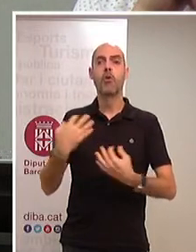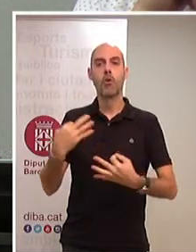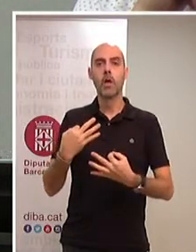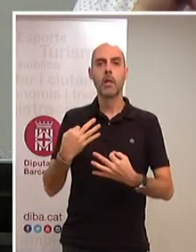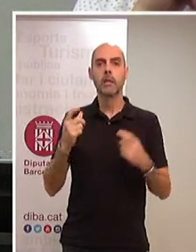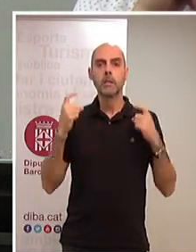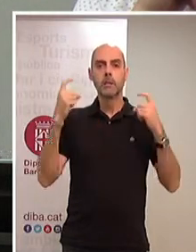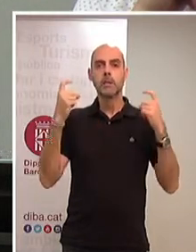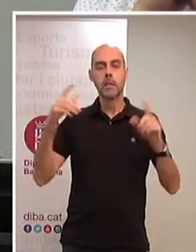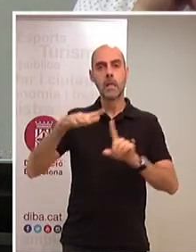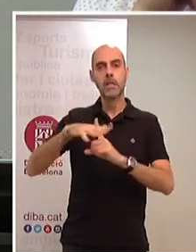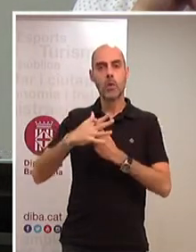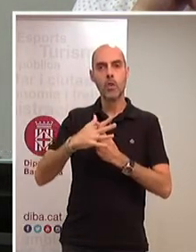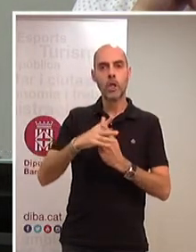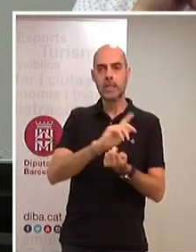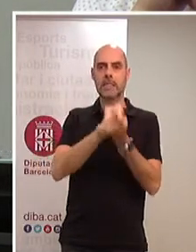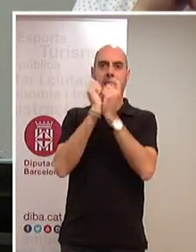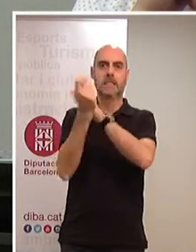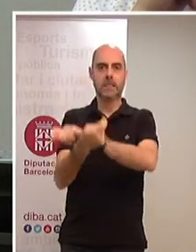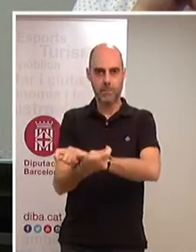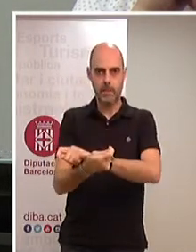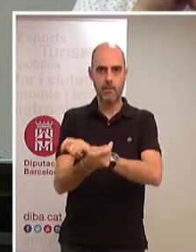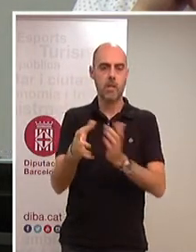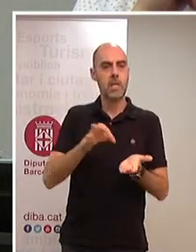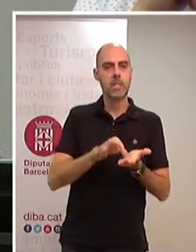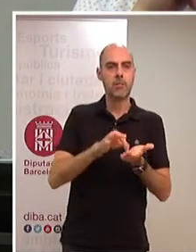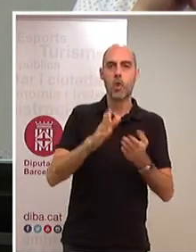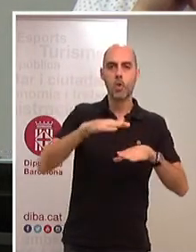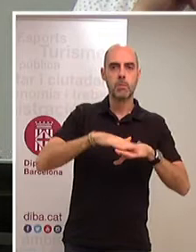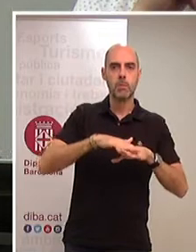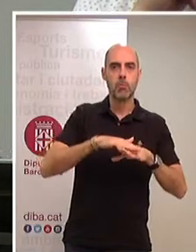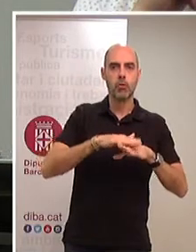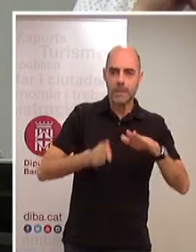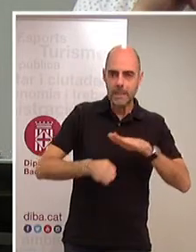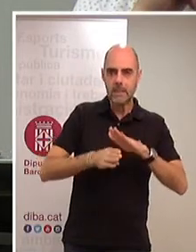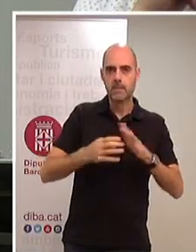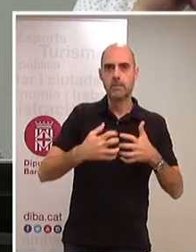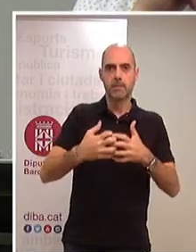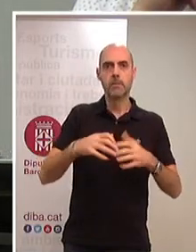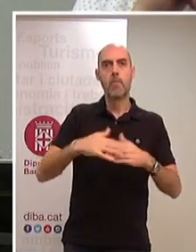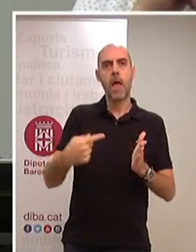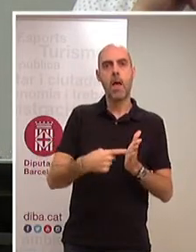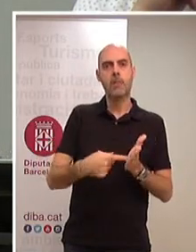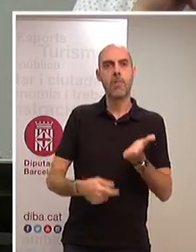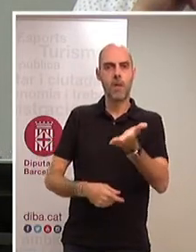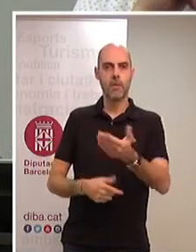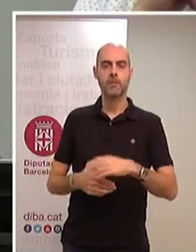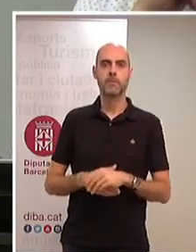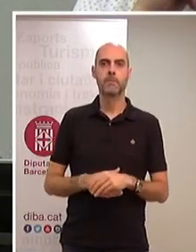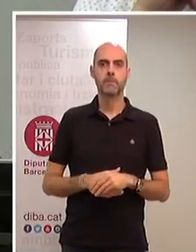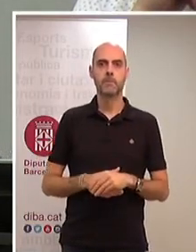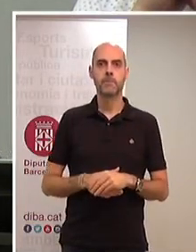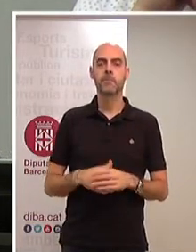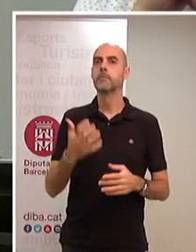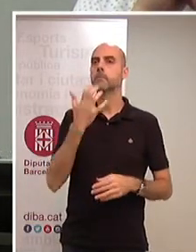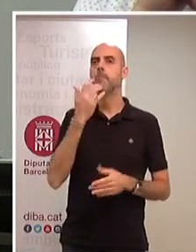revertir situacions que posaven en perill serveis fonamentals per a les persones. Vull destacar els serveis